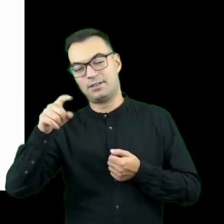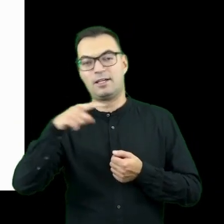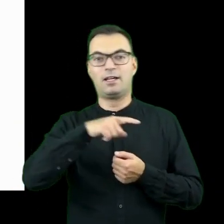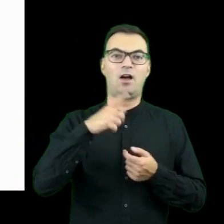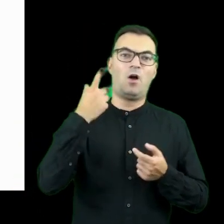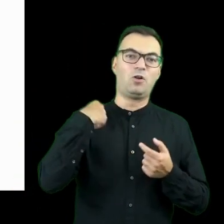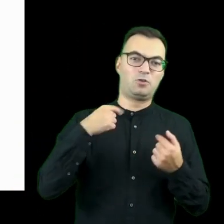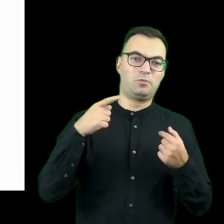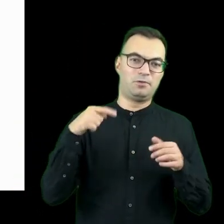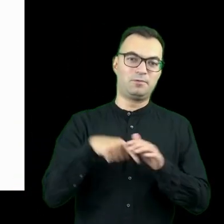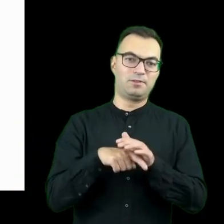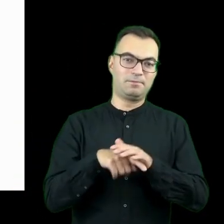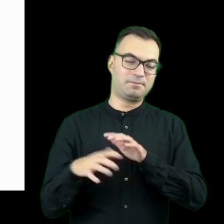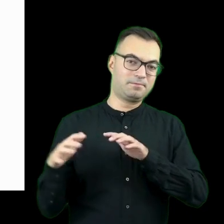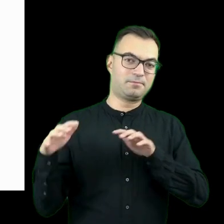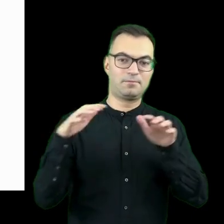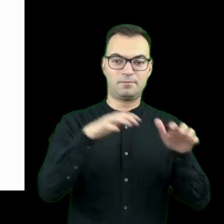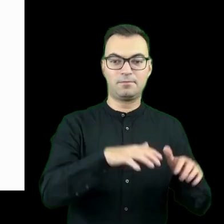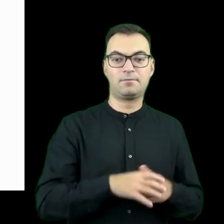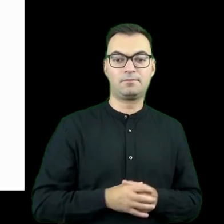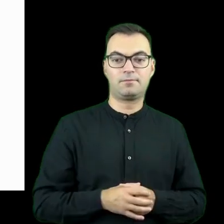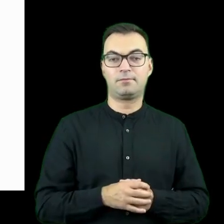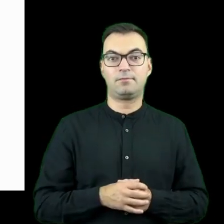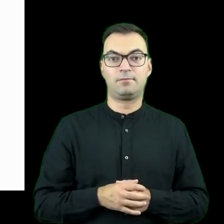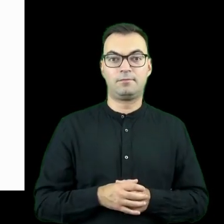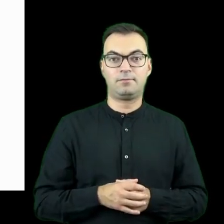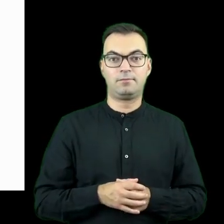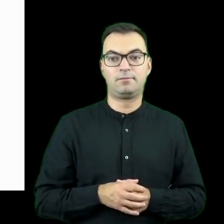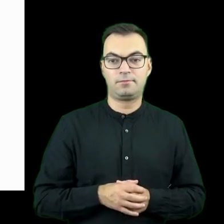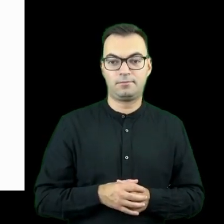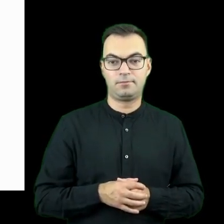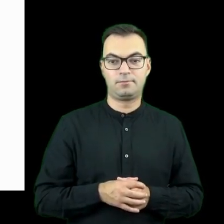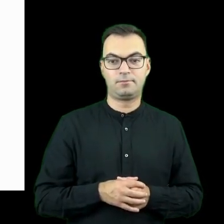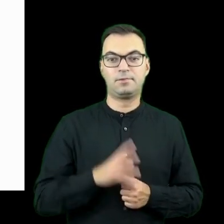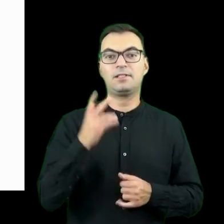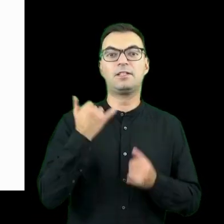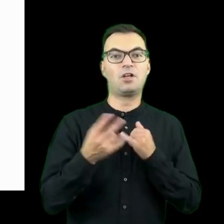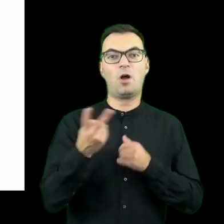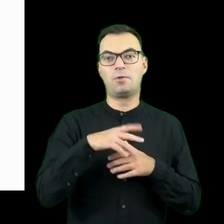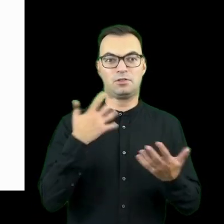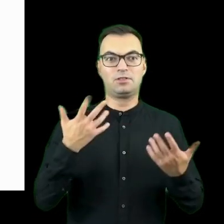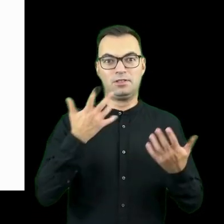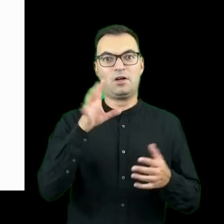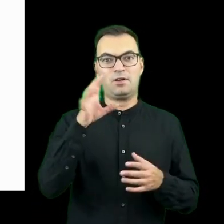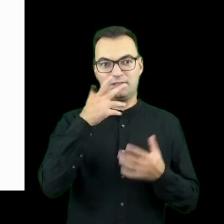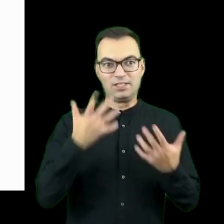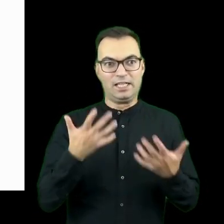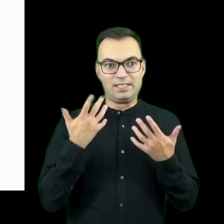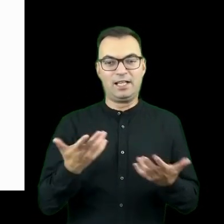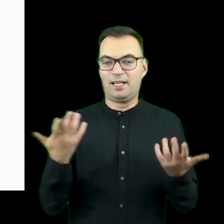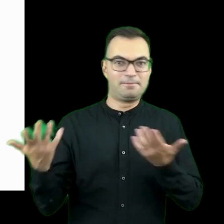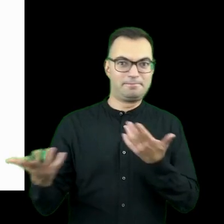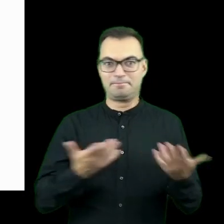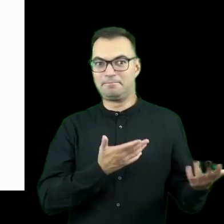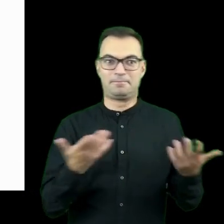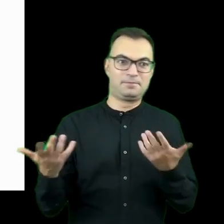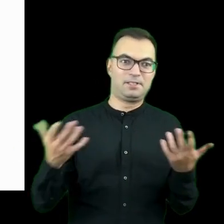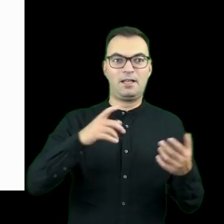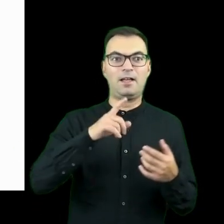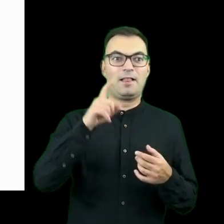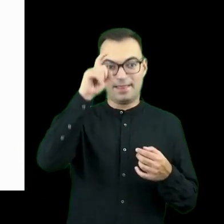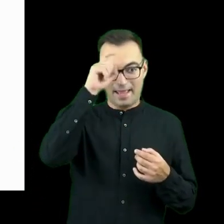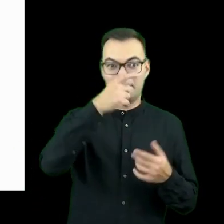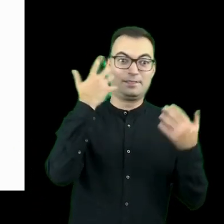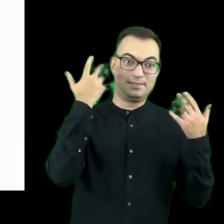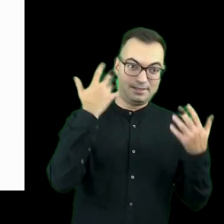osobami z doświadczeniem migranckim, mimo takiej chęci obserwowanej z obu stron, zarówno po stronie niemieckich